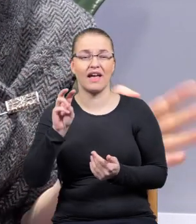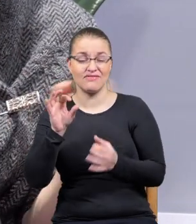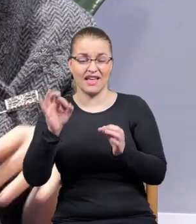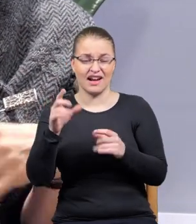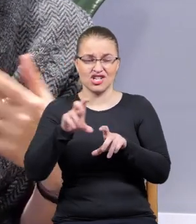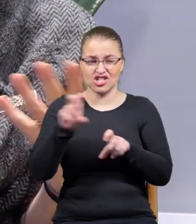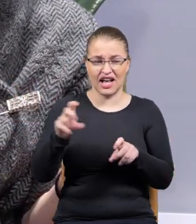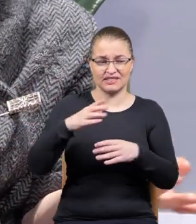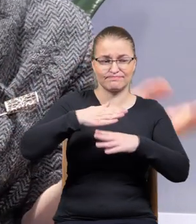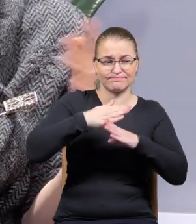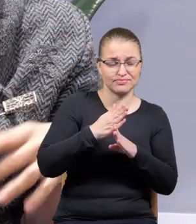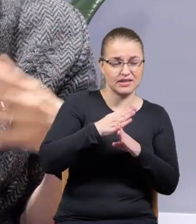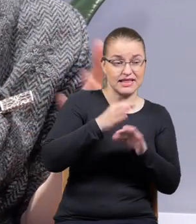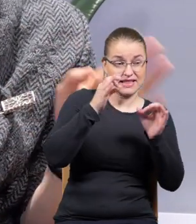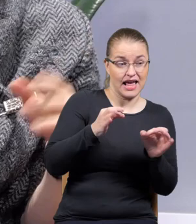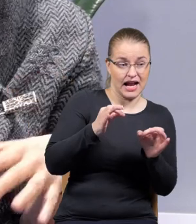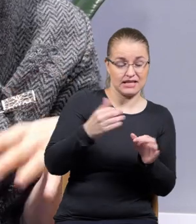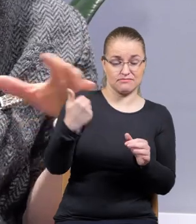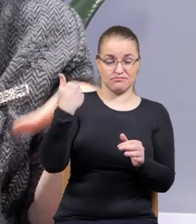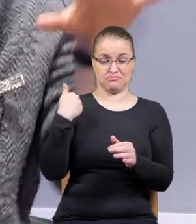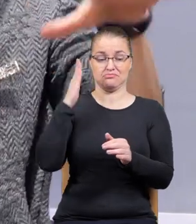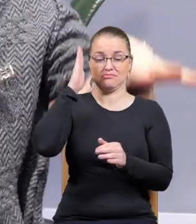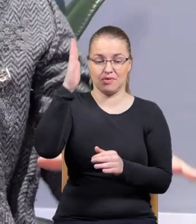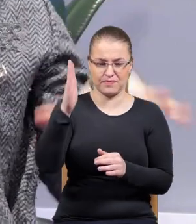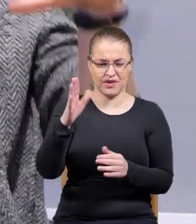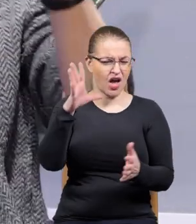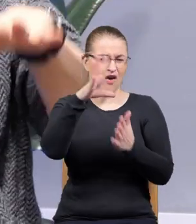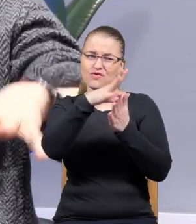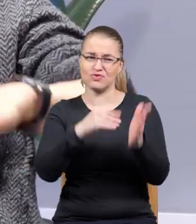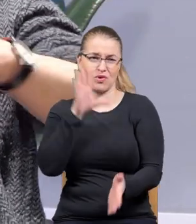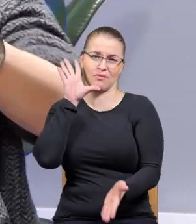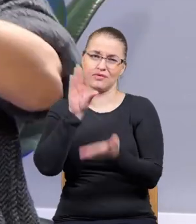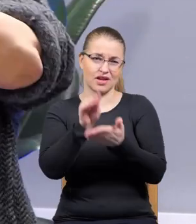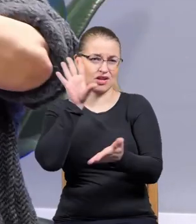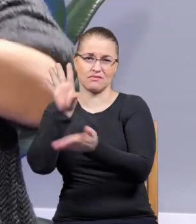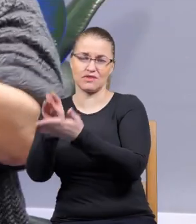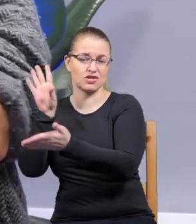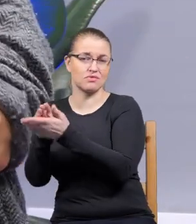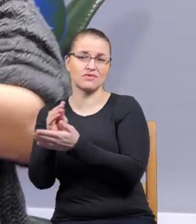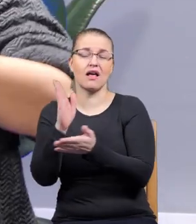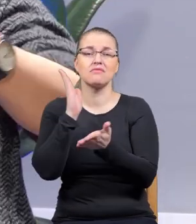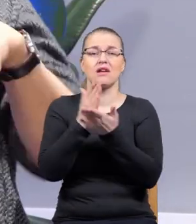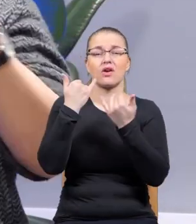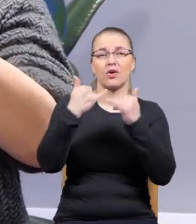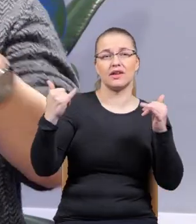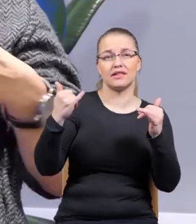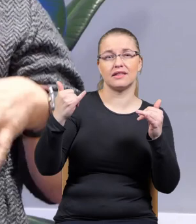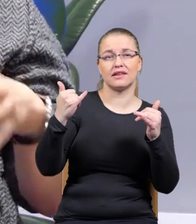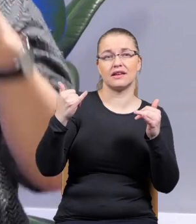jakimś takim też uproszczeniem, że są jakieś takie wzory, które się powtarzają nieustannie, tylko w innych jakby